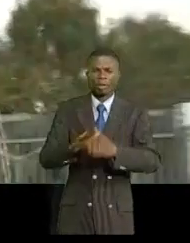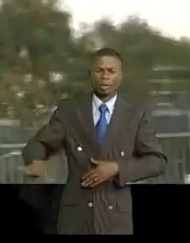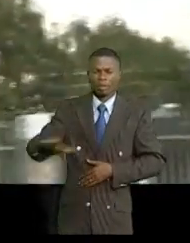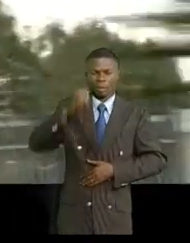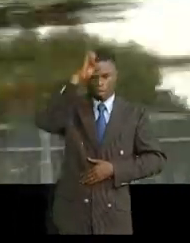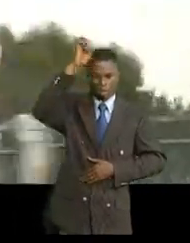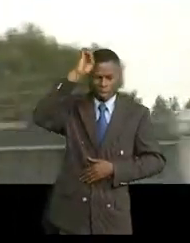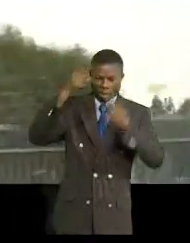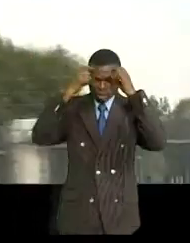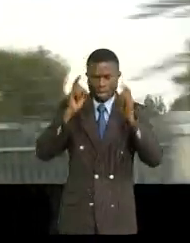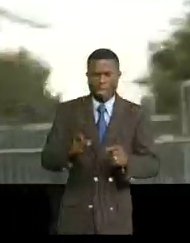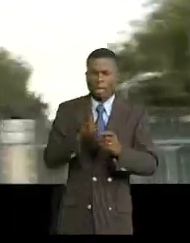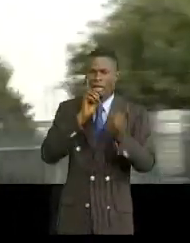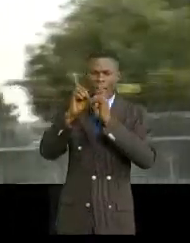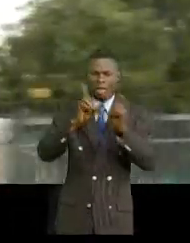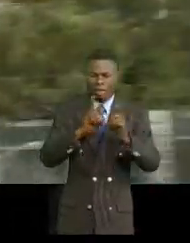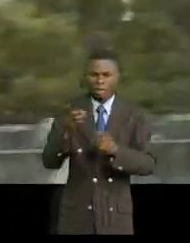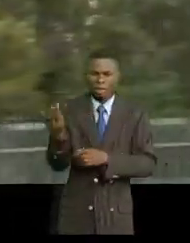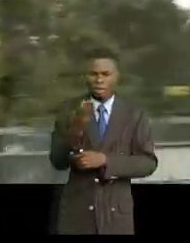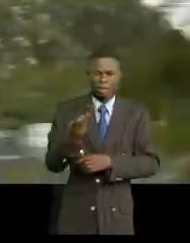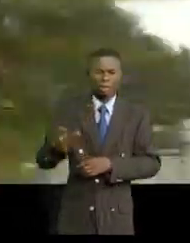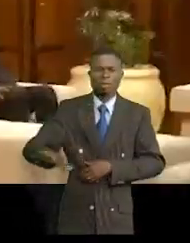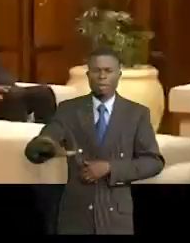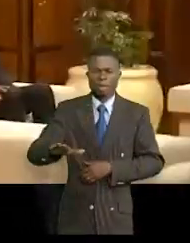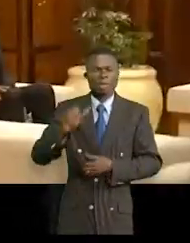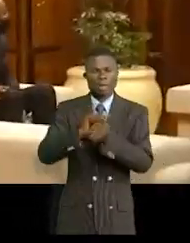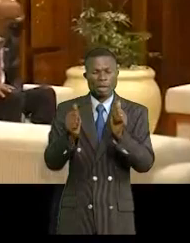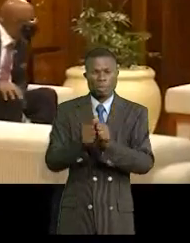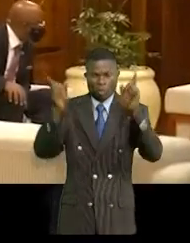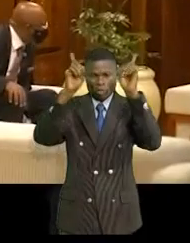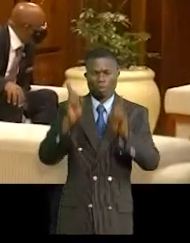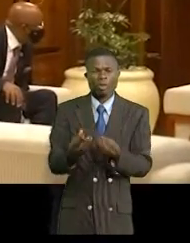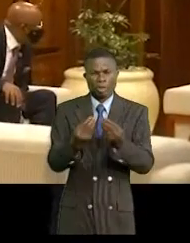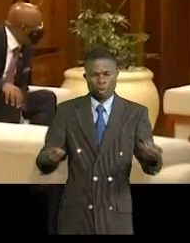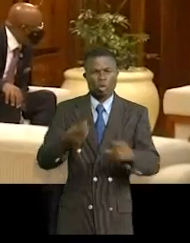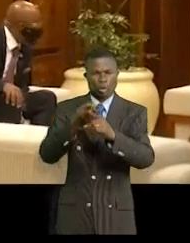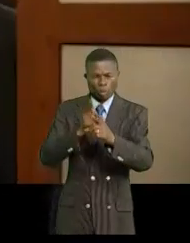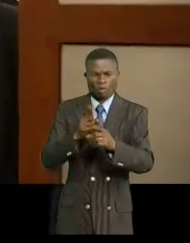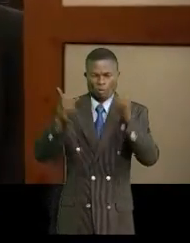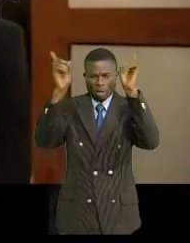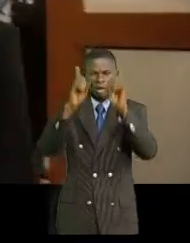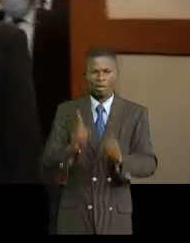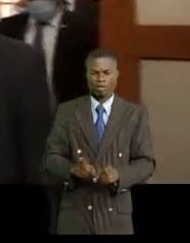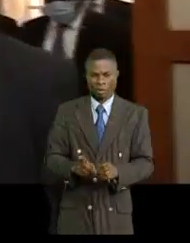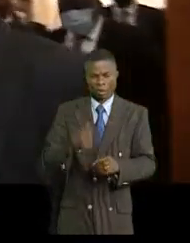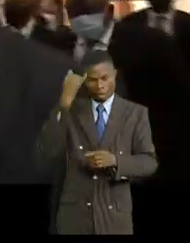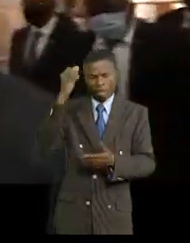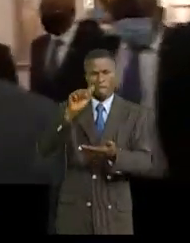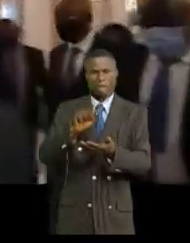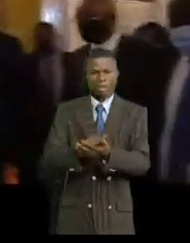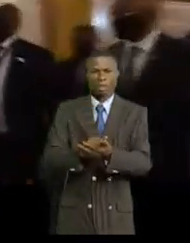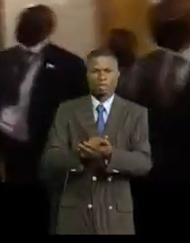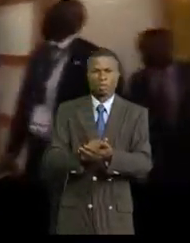principe du dialogue entre pays africains, à des problèmes africains, des solutions africaines. C'est à cette conviction